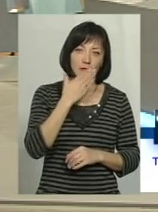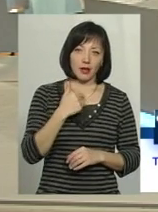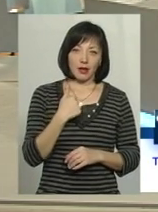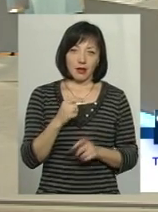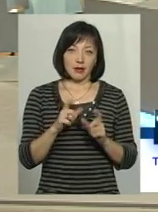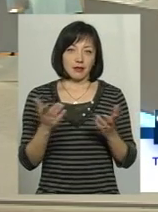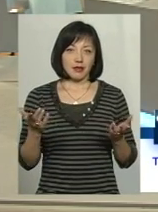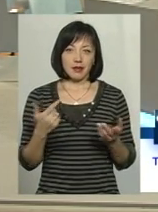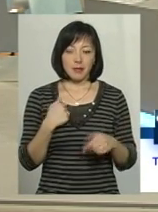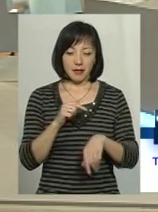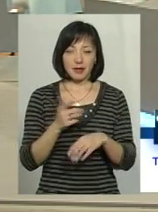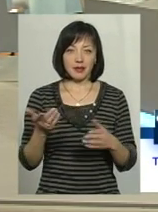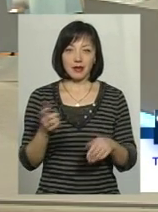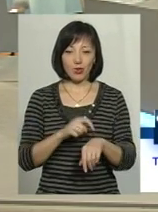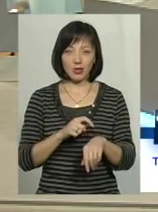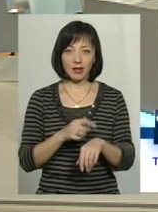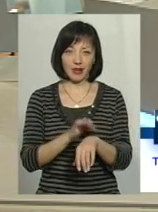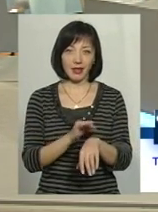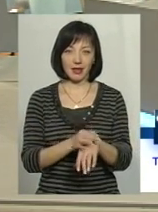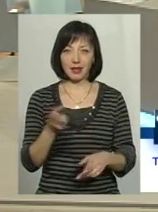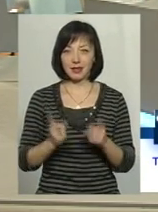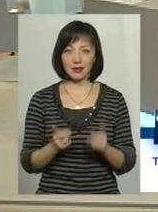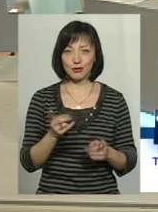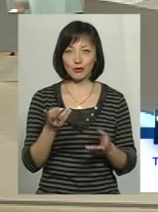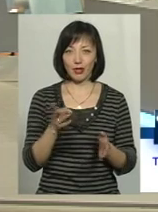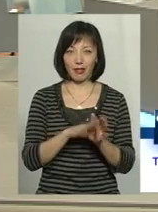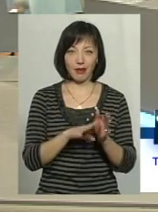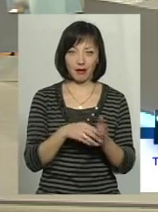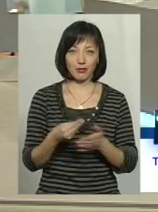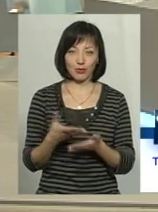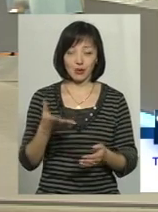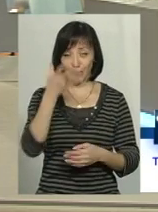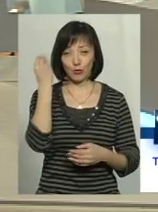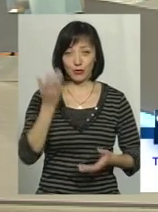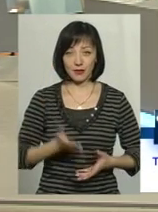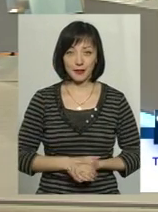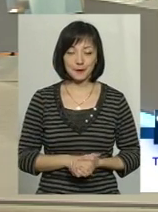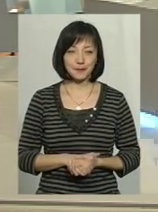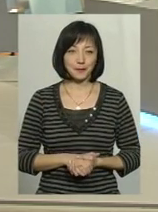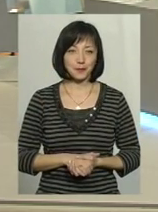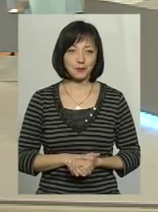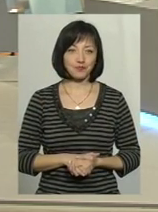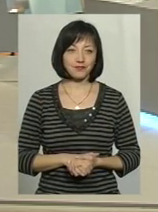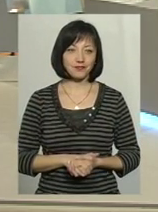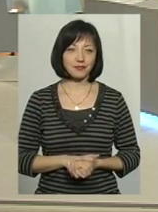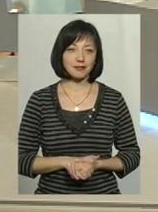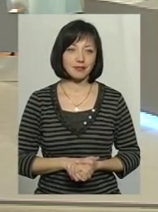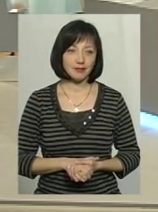що у мене там, справді, годинник-годинник, там, не якийсь там простий, я ж там